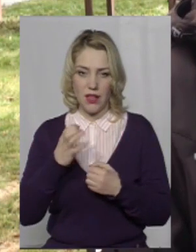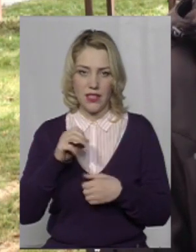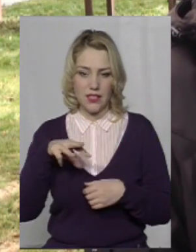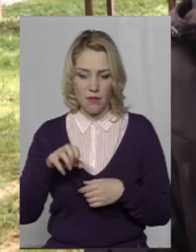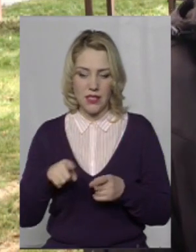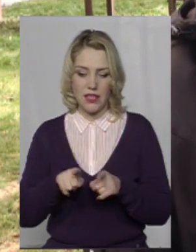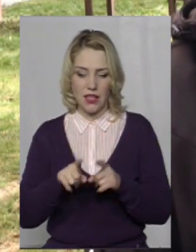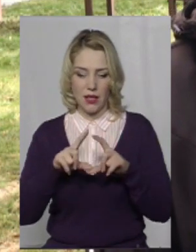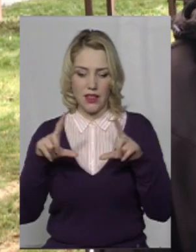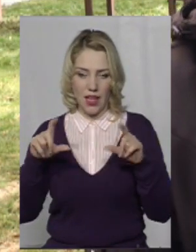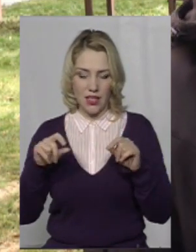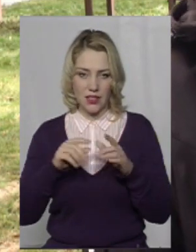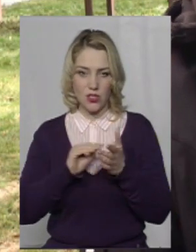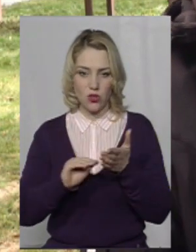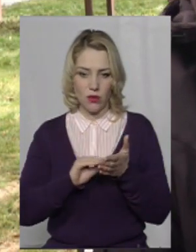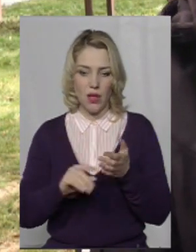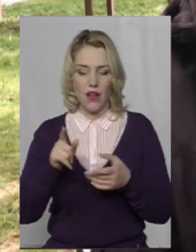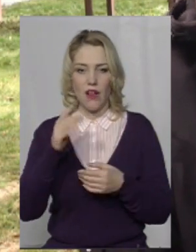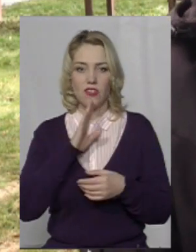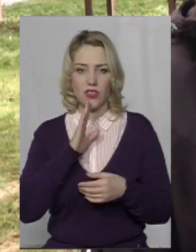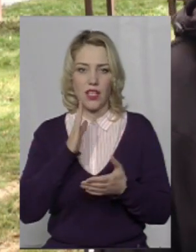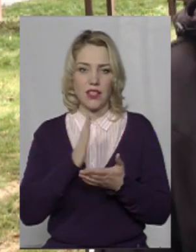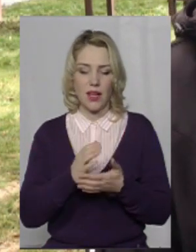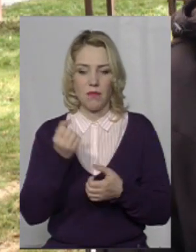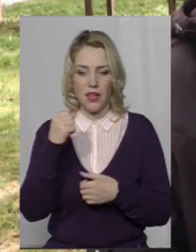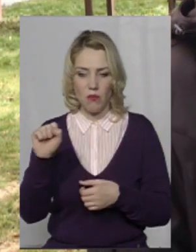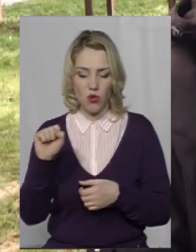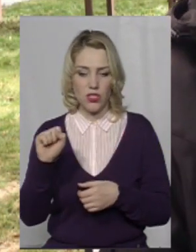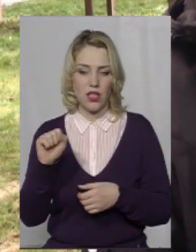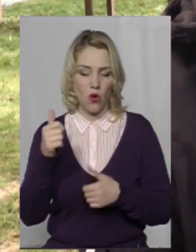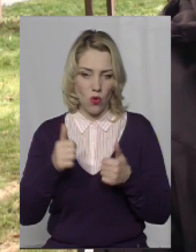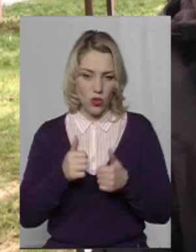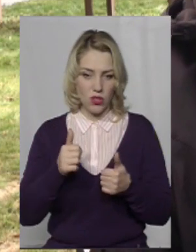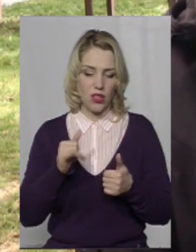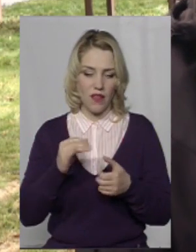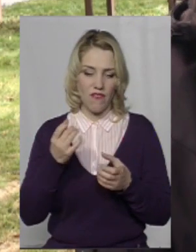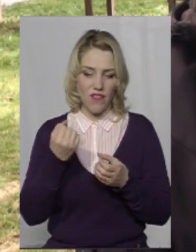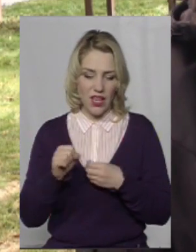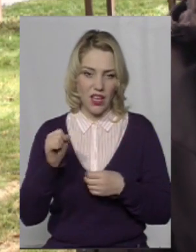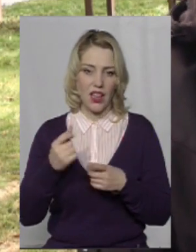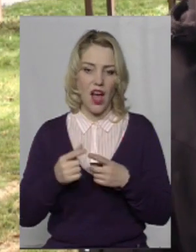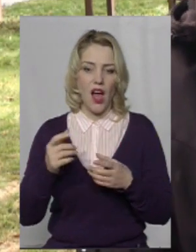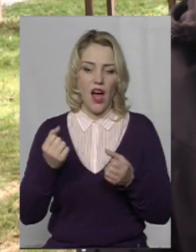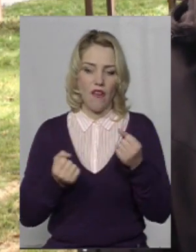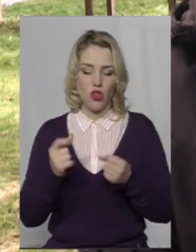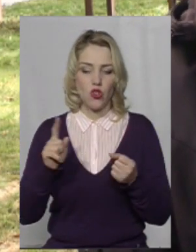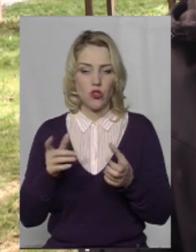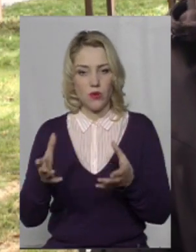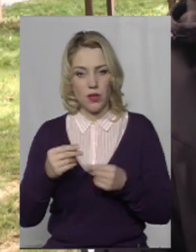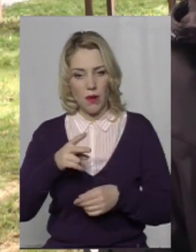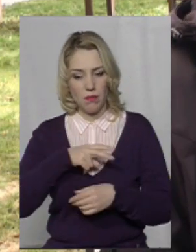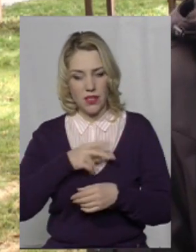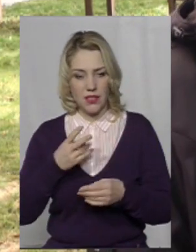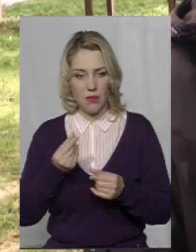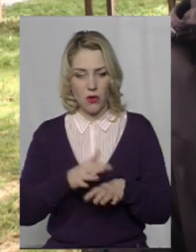стала переможницею конкурсу та виграла автомобіль. Але для того, щоб отримувати свій прес, їй необхідно перерахувати